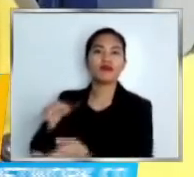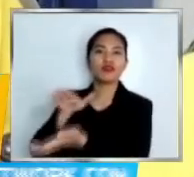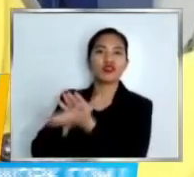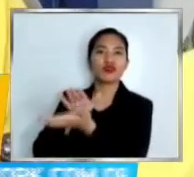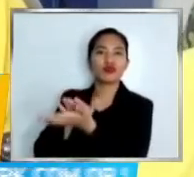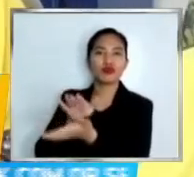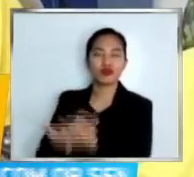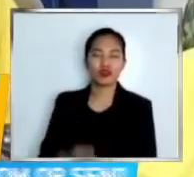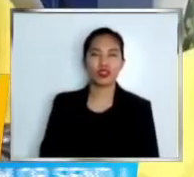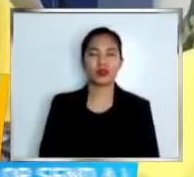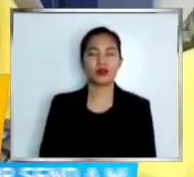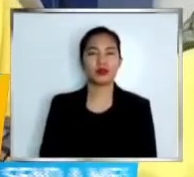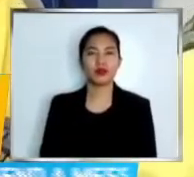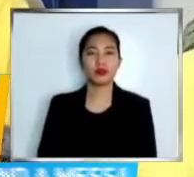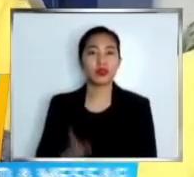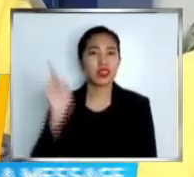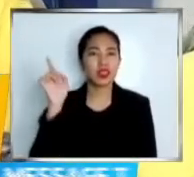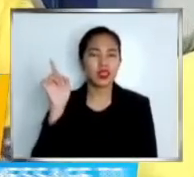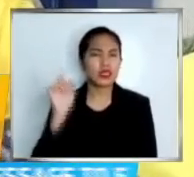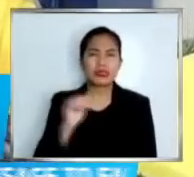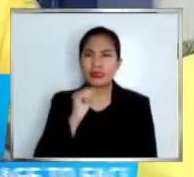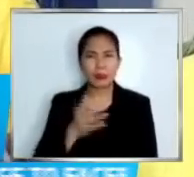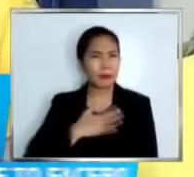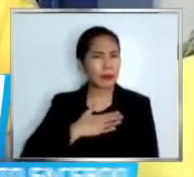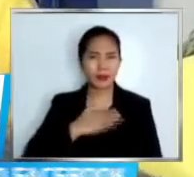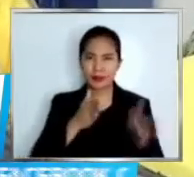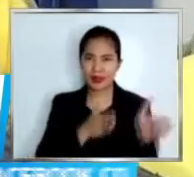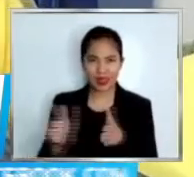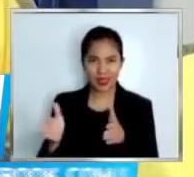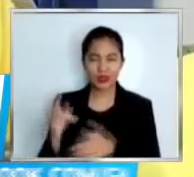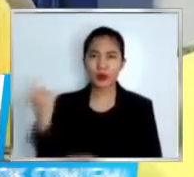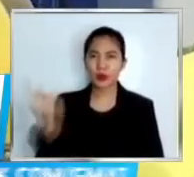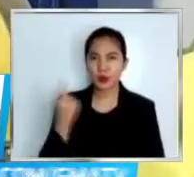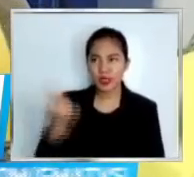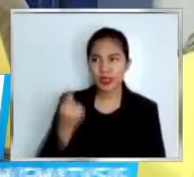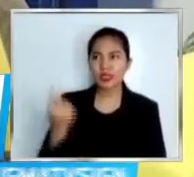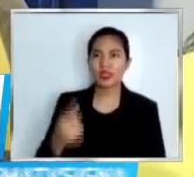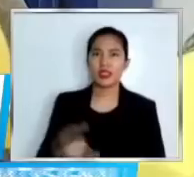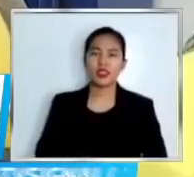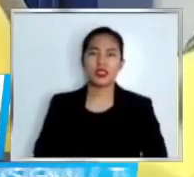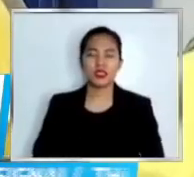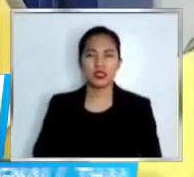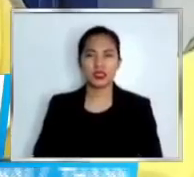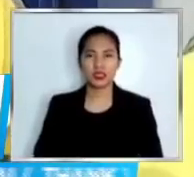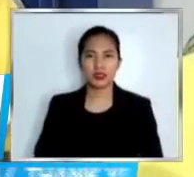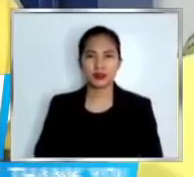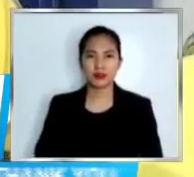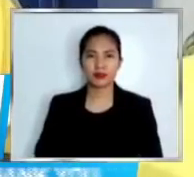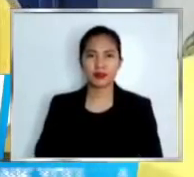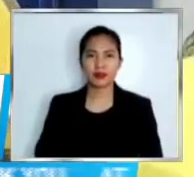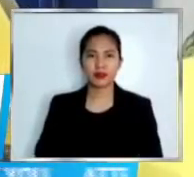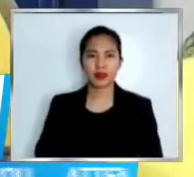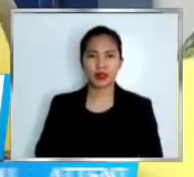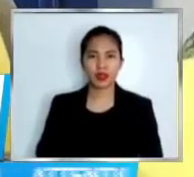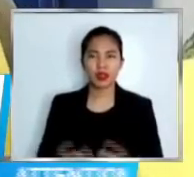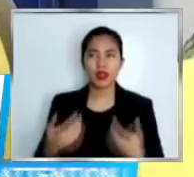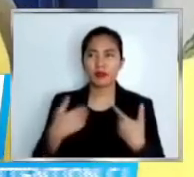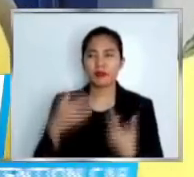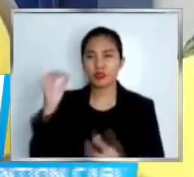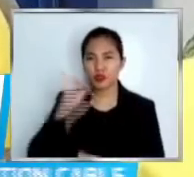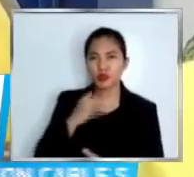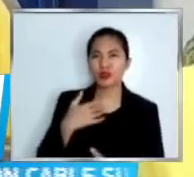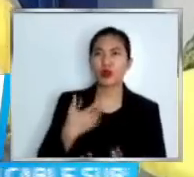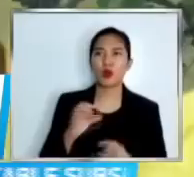ang ano po dapat namin, ano lang po, kahit kalakal, kahit wire sana po. Eh, nadaanan lang po namin. Wala po sa plano.